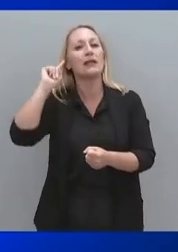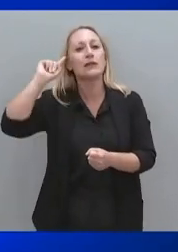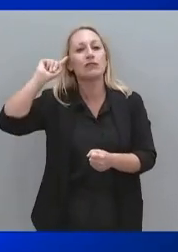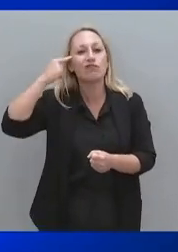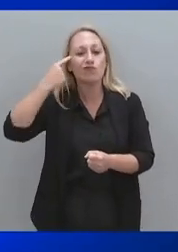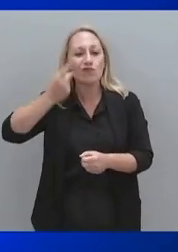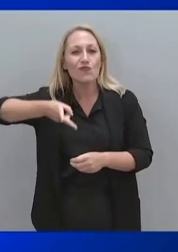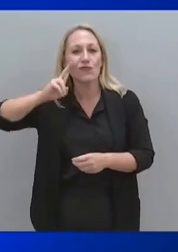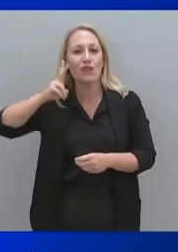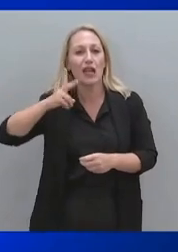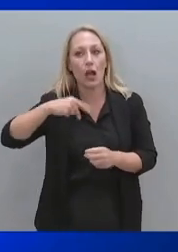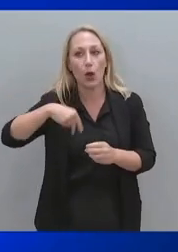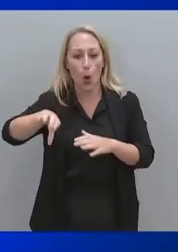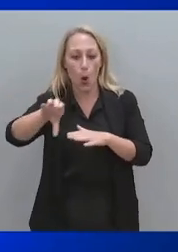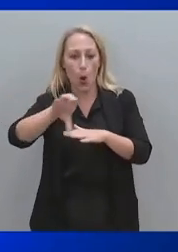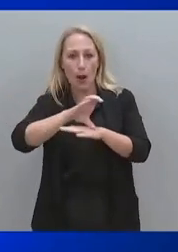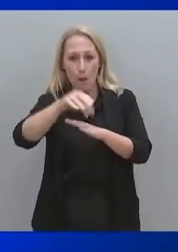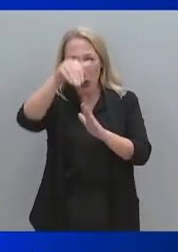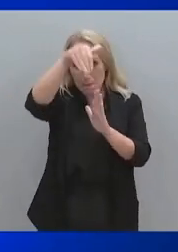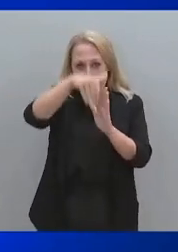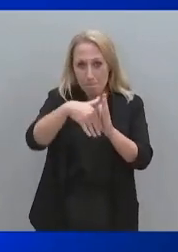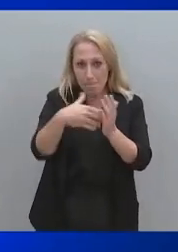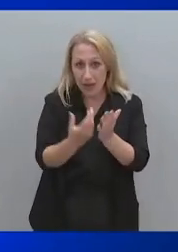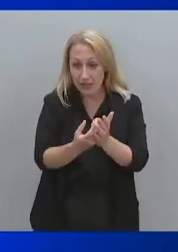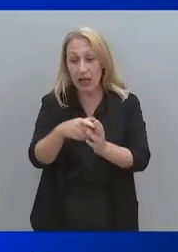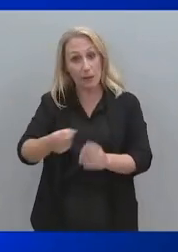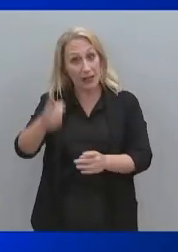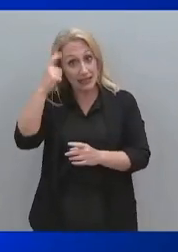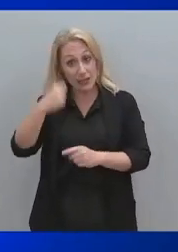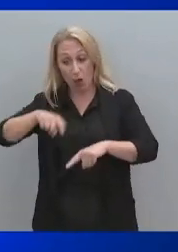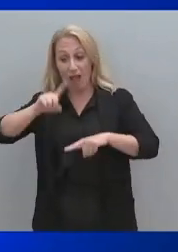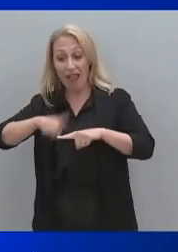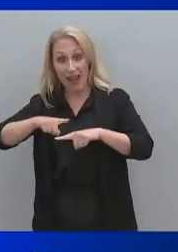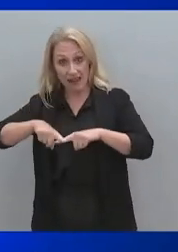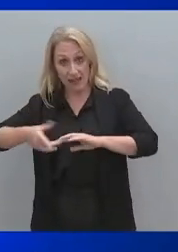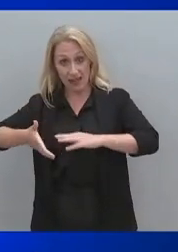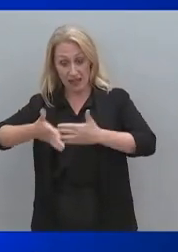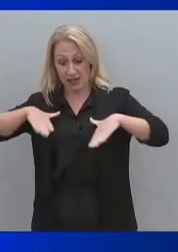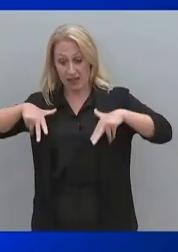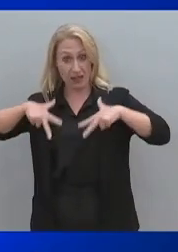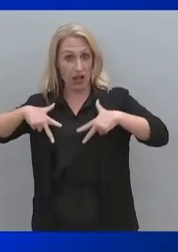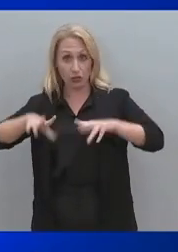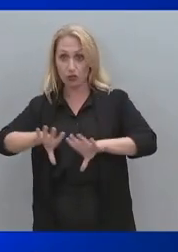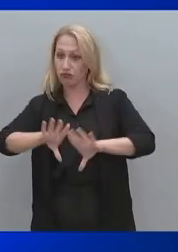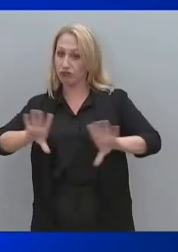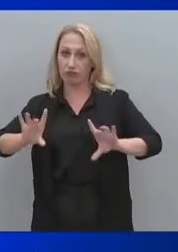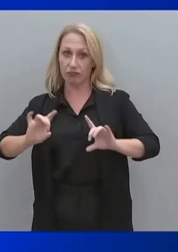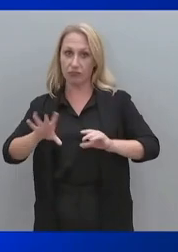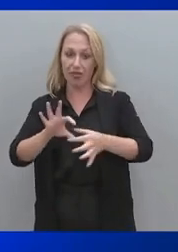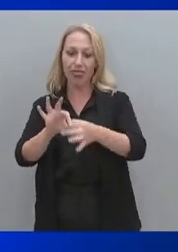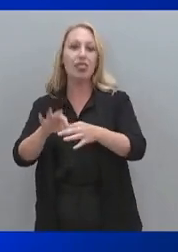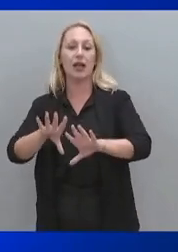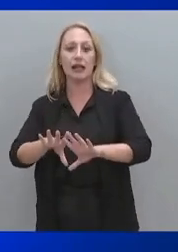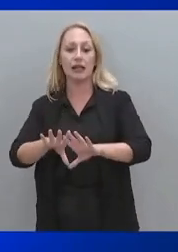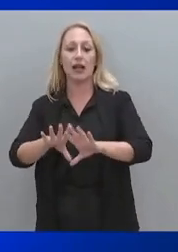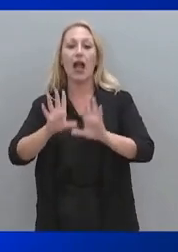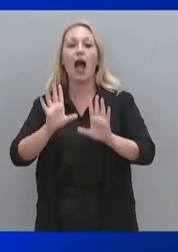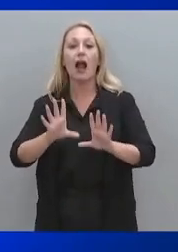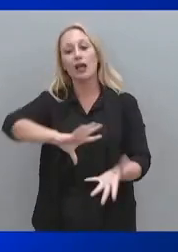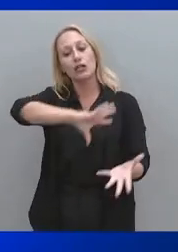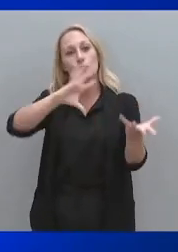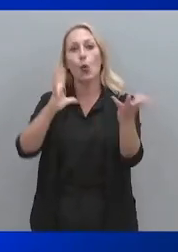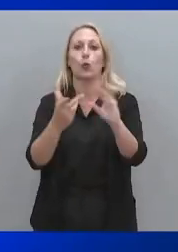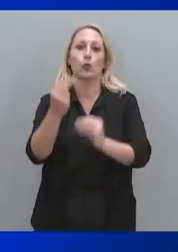ελληνικές κρατικές υπηρεσίες. Υπάρχει όμως ένα μεγάλο πρόβλημα εδώ. Και το πρόβλημα είναι παγκόσμιο. Ότι η τεχνολογία δυστυχώς